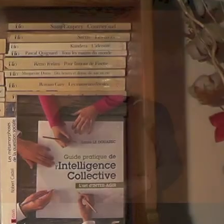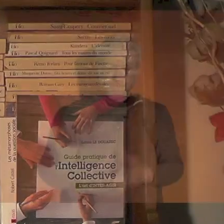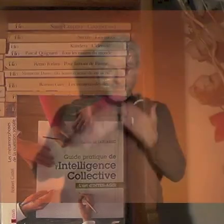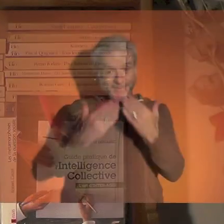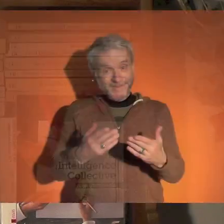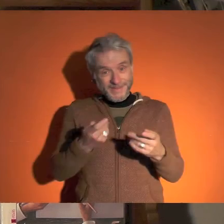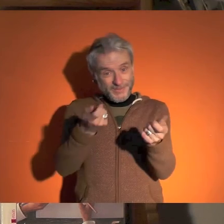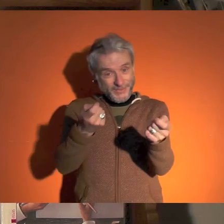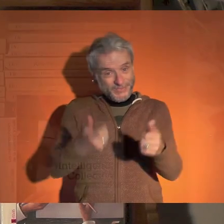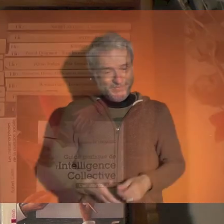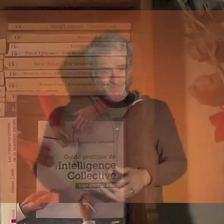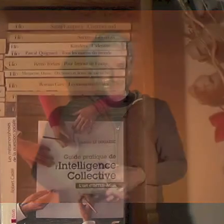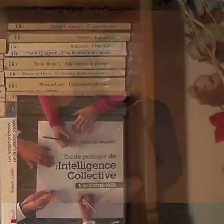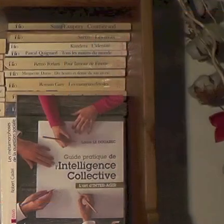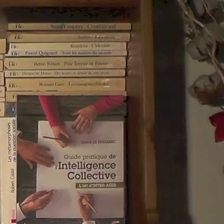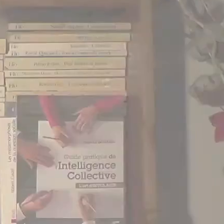Merci et à bientôt.